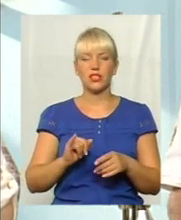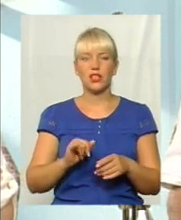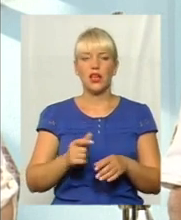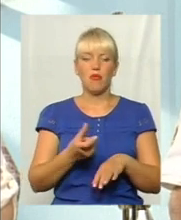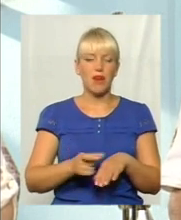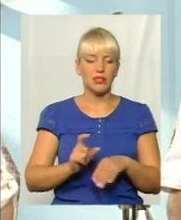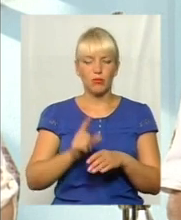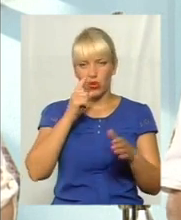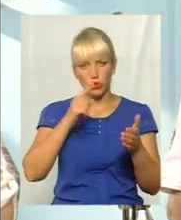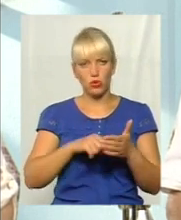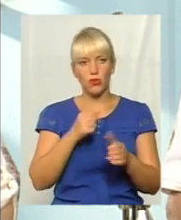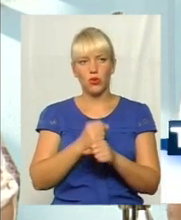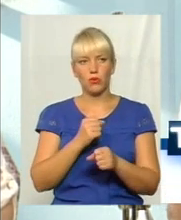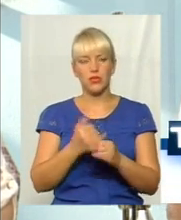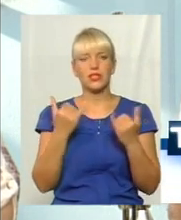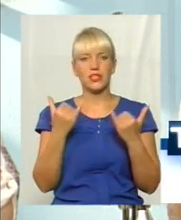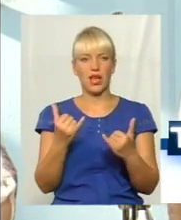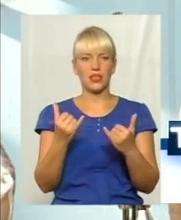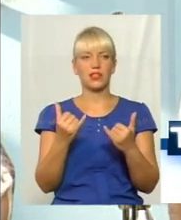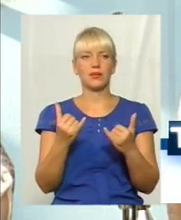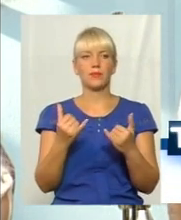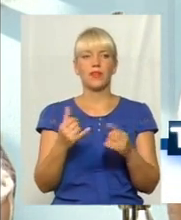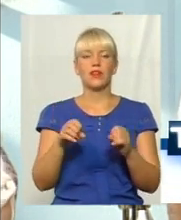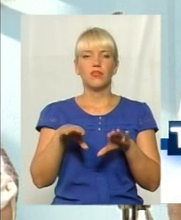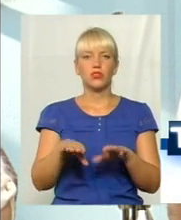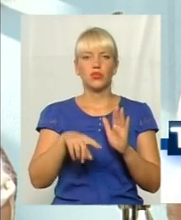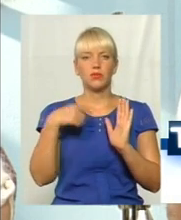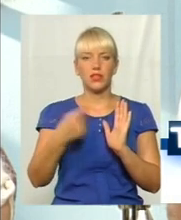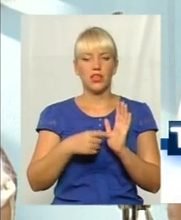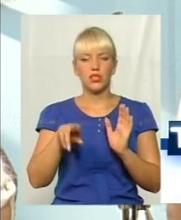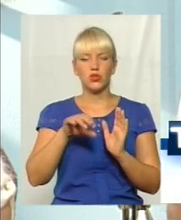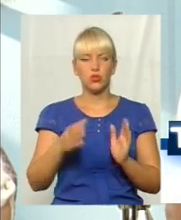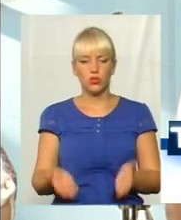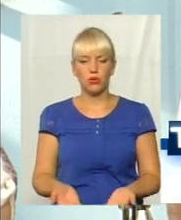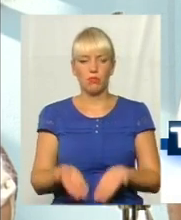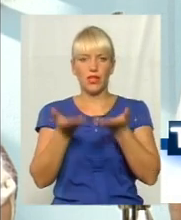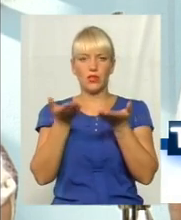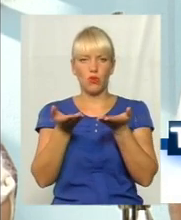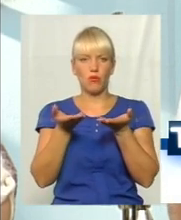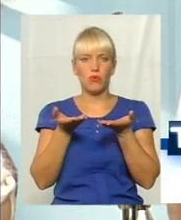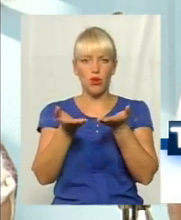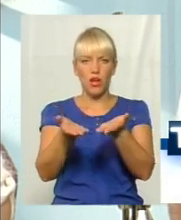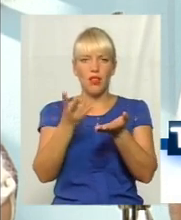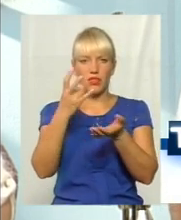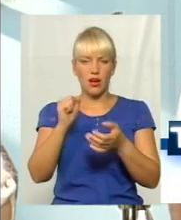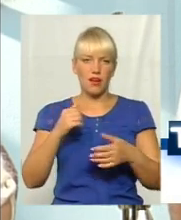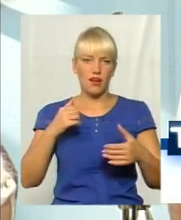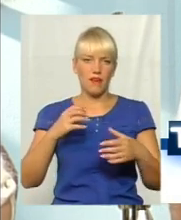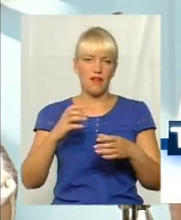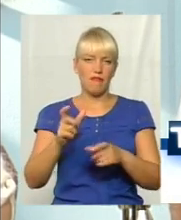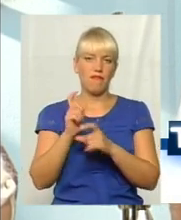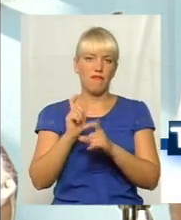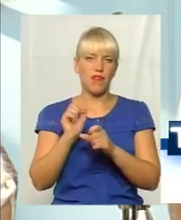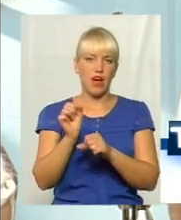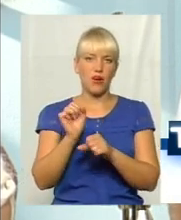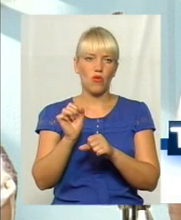робиться. Наразі на черзі зараз вирішені питання підйому на вагони. Для цього вже веде